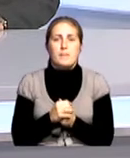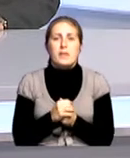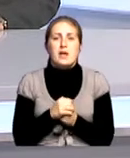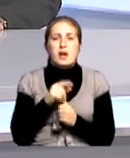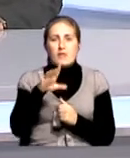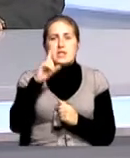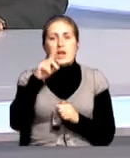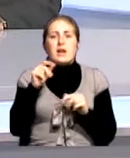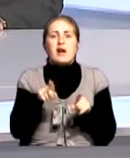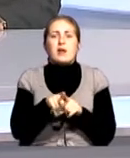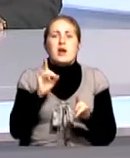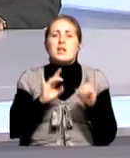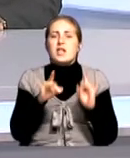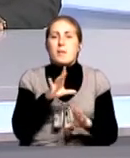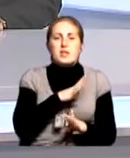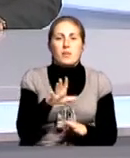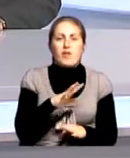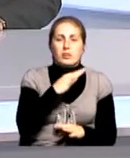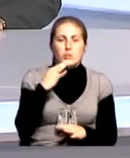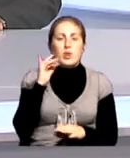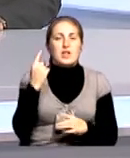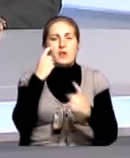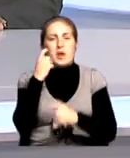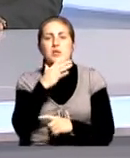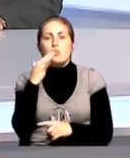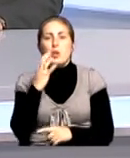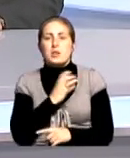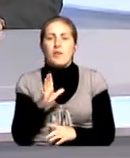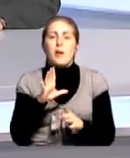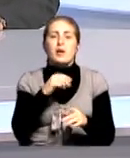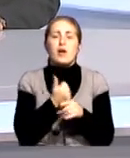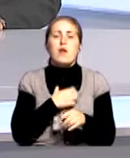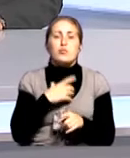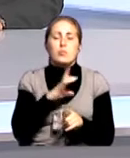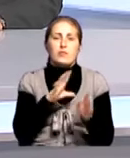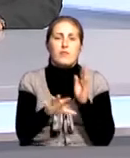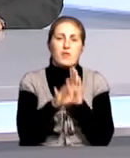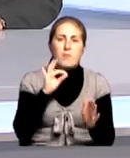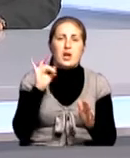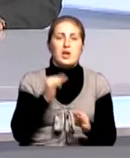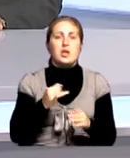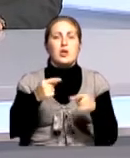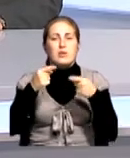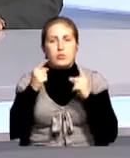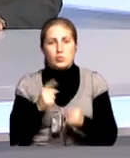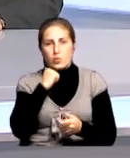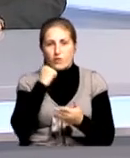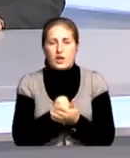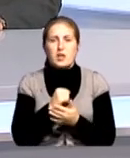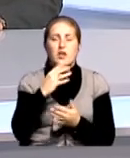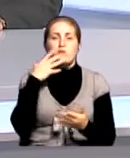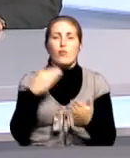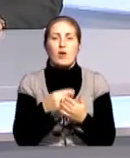Знаете, вот как рекламы не бывает много, так и информации много не бывает. Важно, чтобы был выбор, важно, чтобы информация была достоверной и своевременной, и,